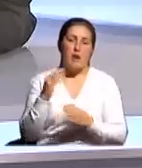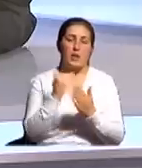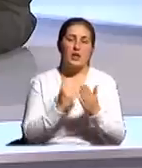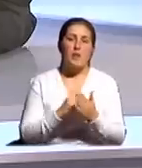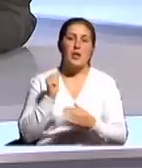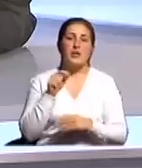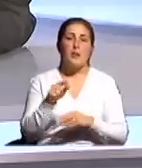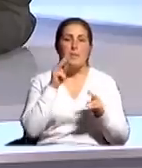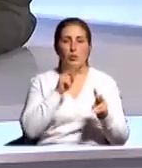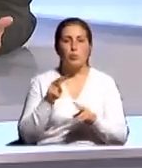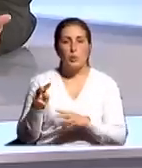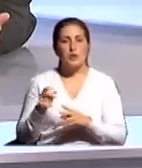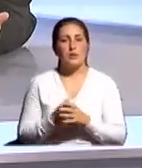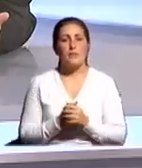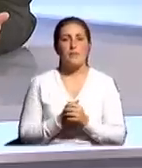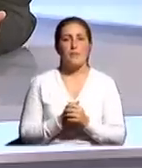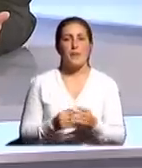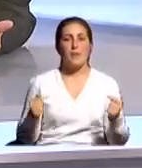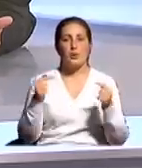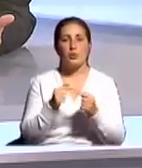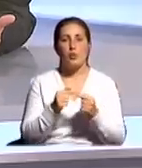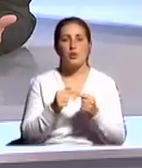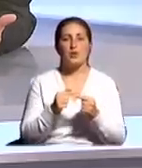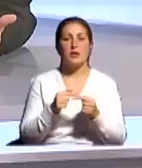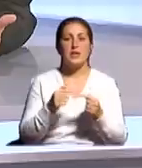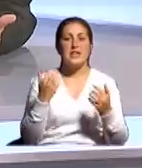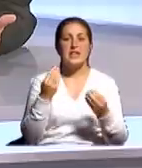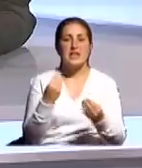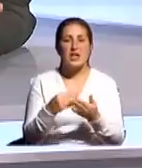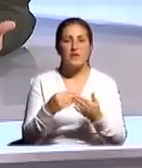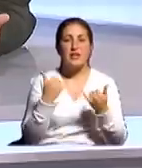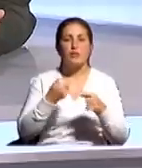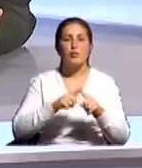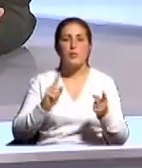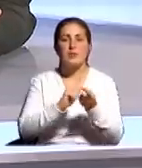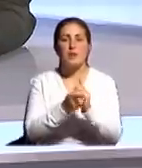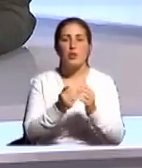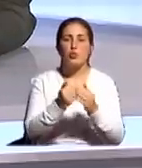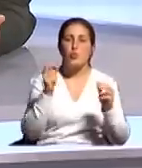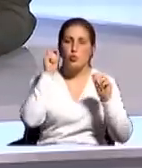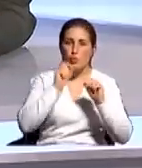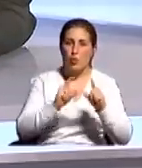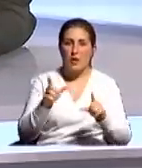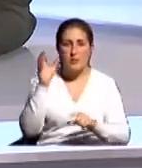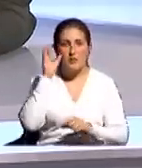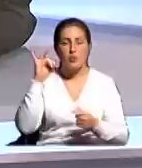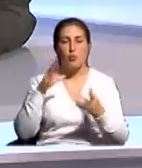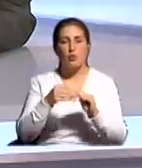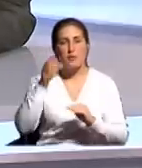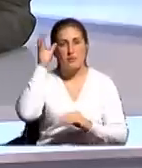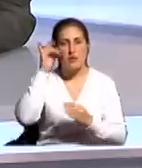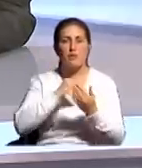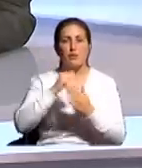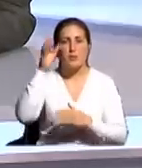предусмотрены определенные средства на то, чтобы изменить и дошкольное образование, и общее образование, и